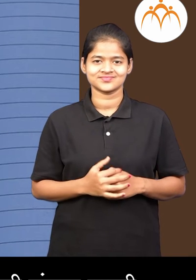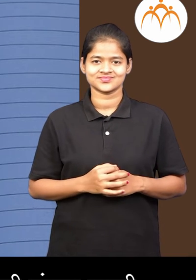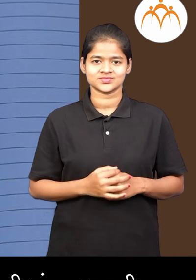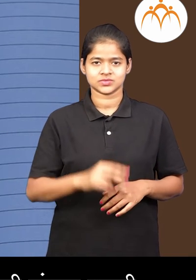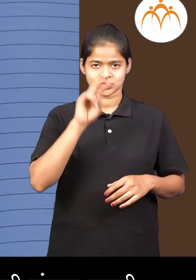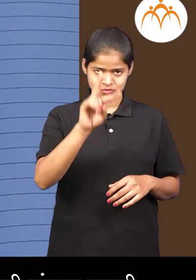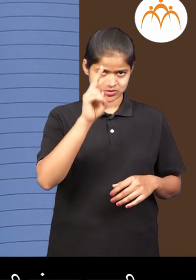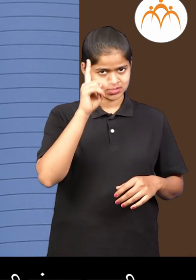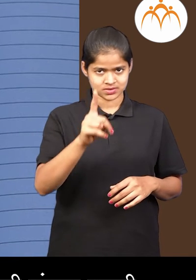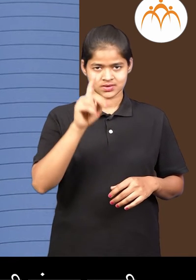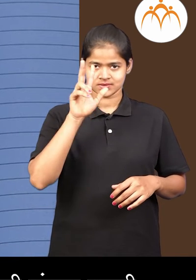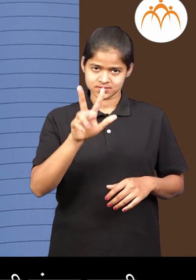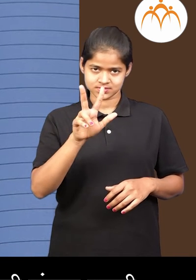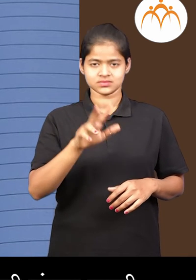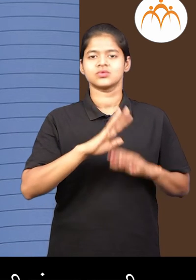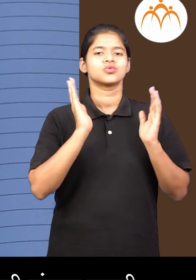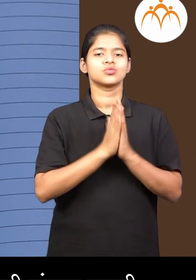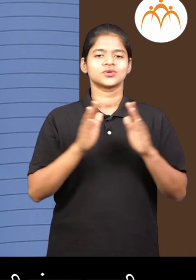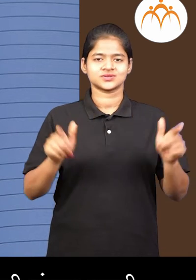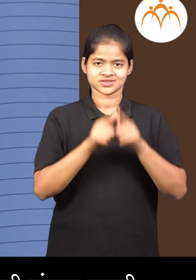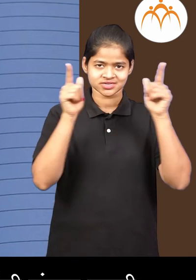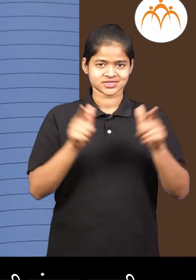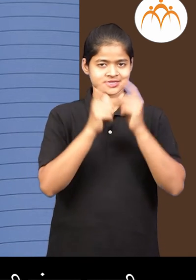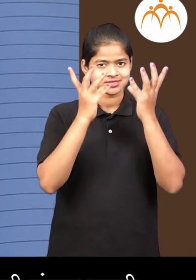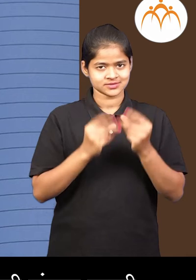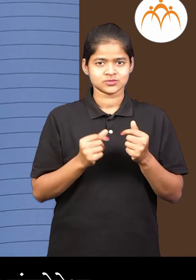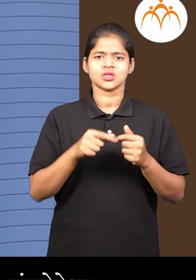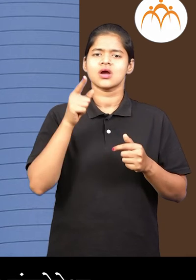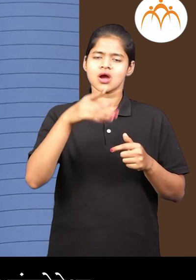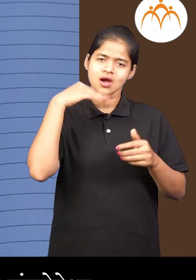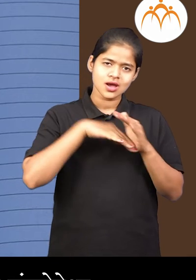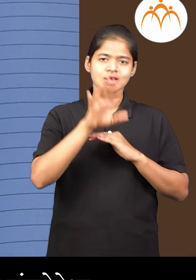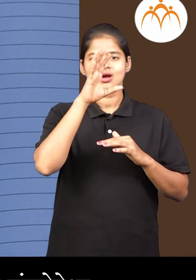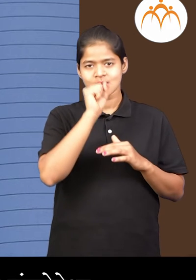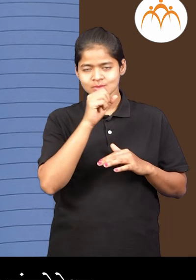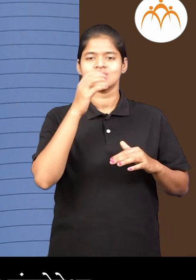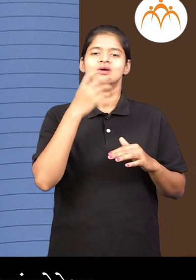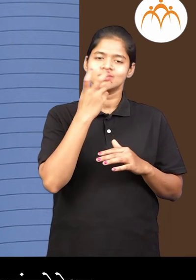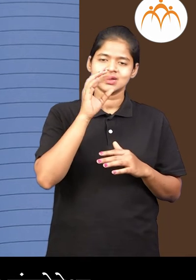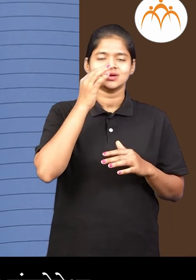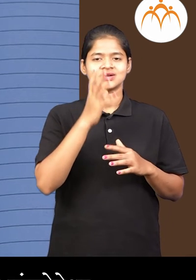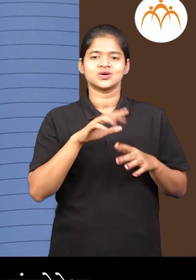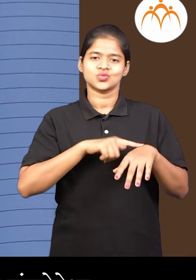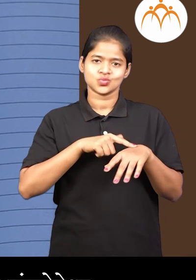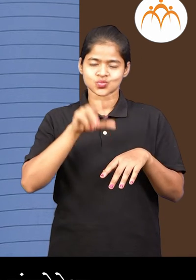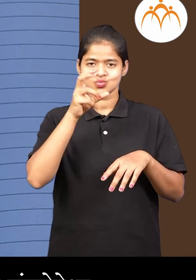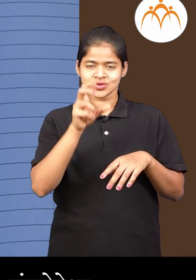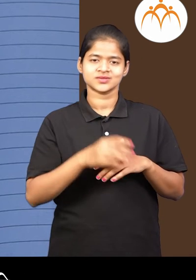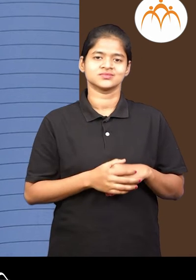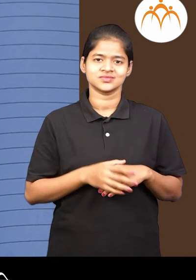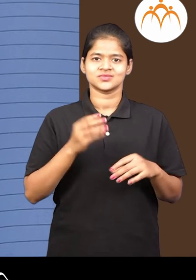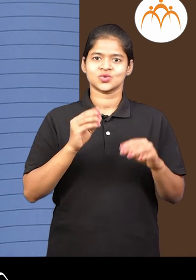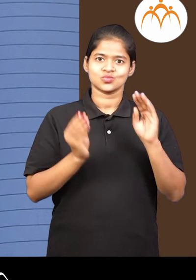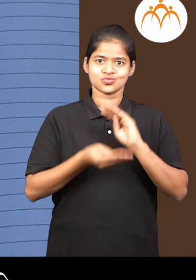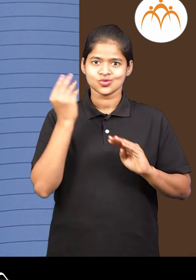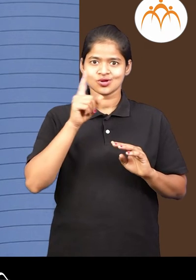बगर अमा 28 ही एकुण जाड़ांची संख्या जली पेरु चिक्कुच अणी अम्बा या जाड़ांचा संख्य पेक्षा ही